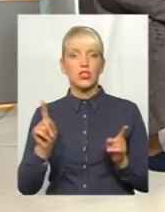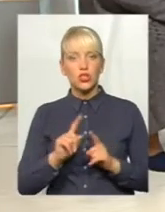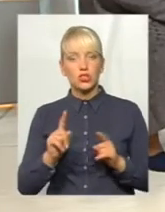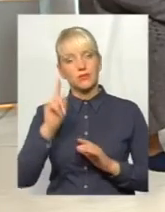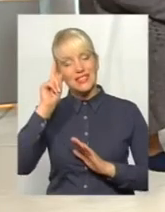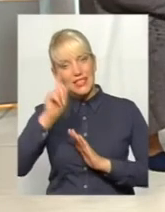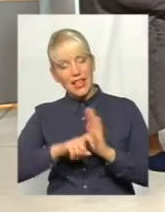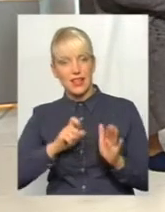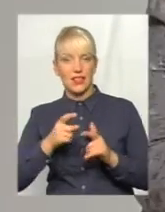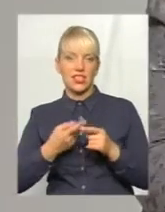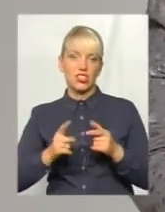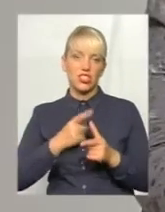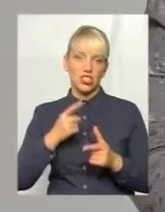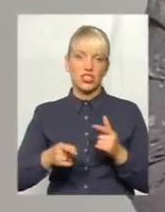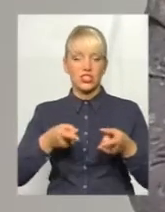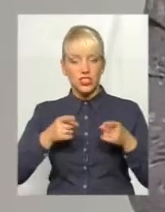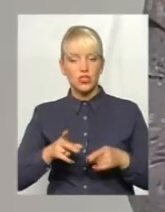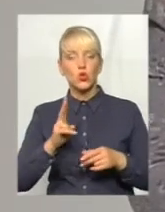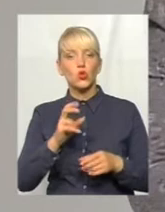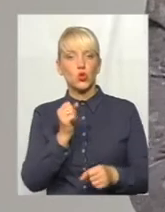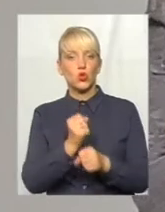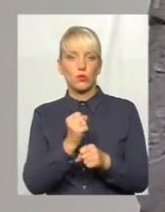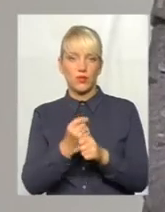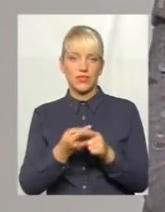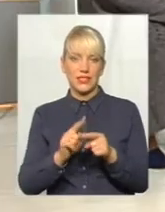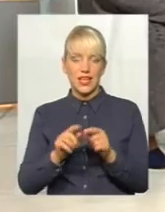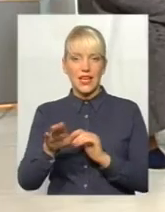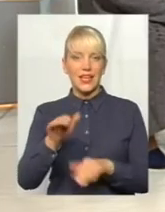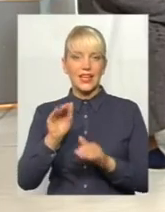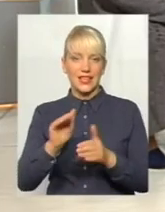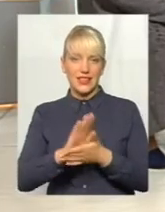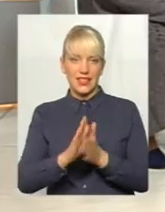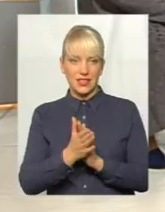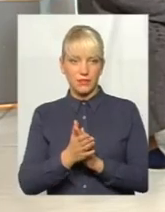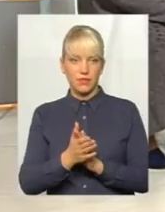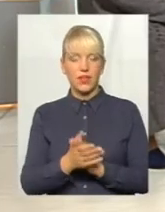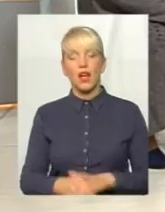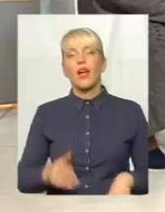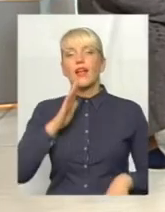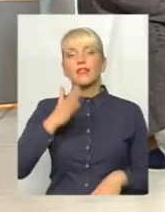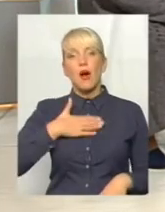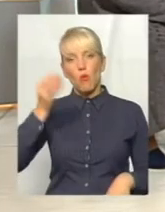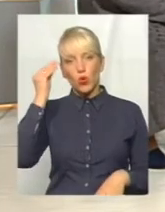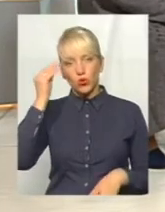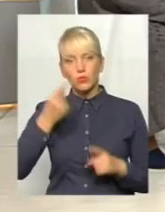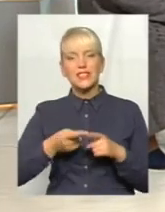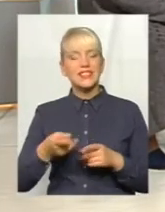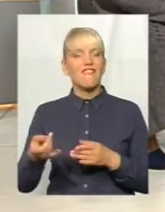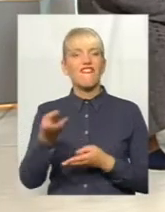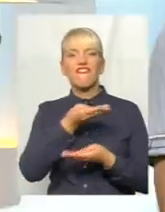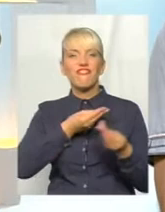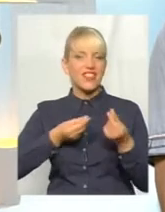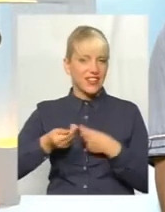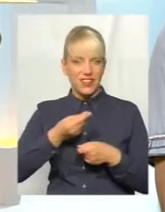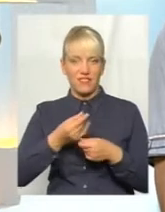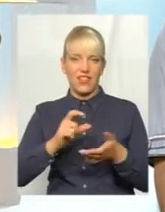знати дійсно, хто зробив цей кредит. Я думаю, це ефективні абсолютно. Ефективна